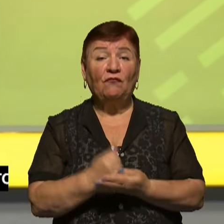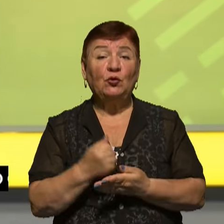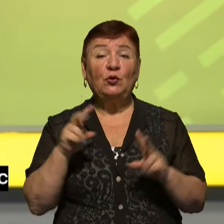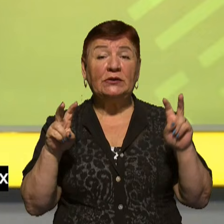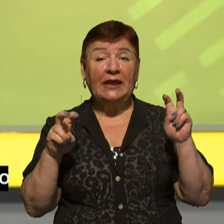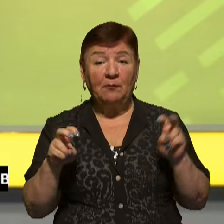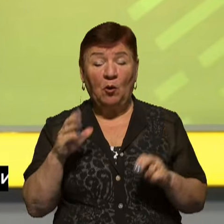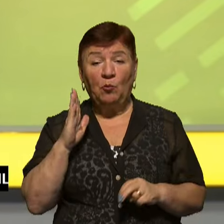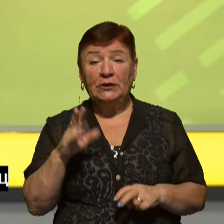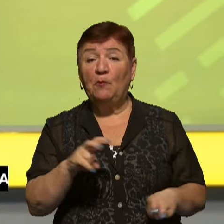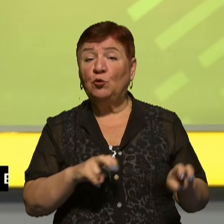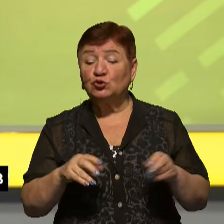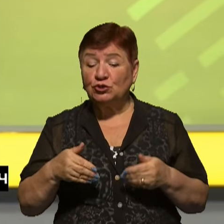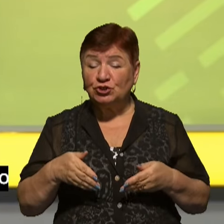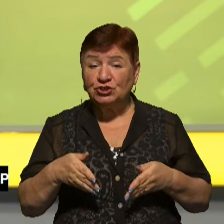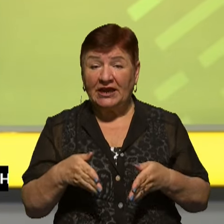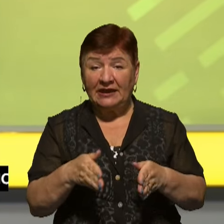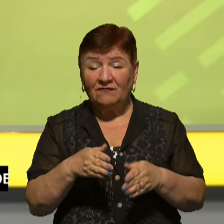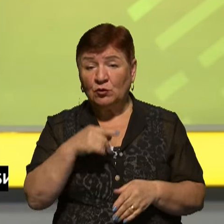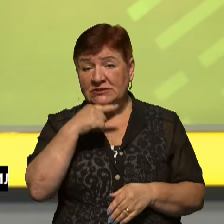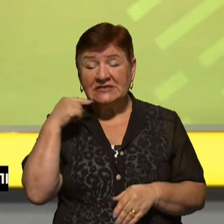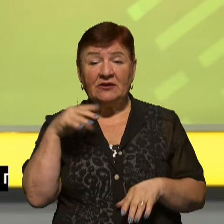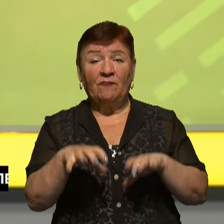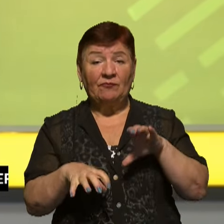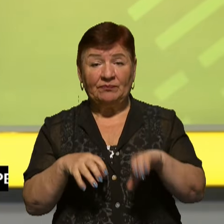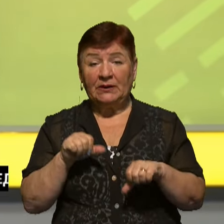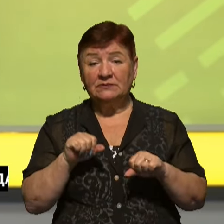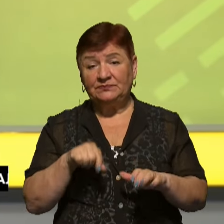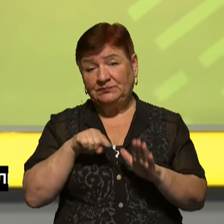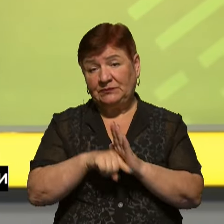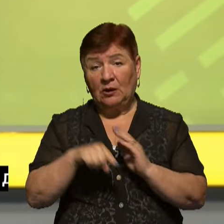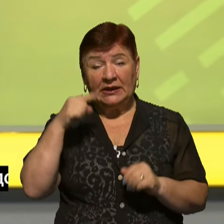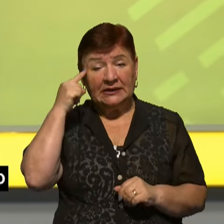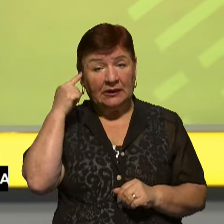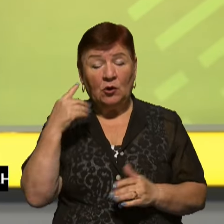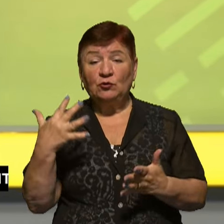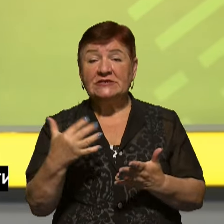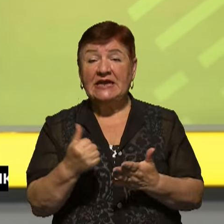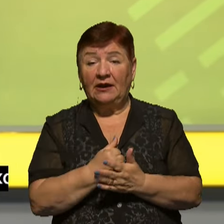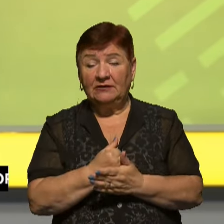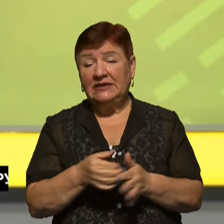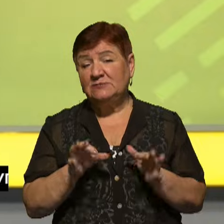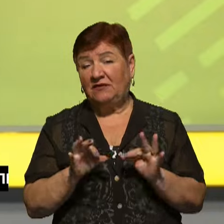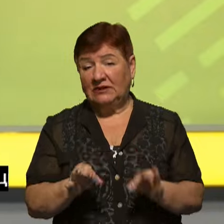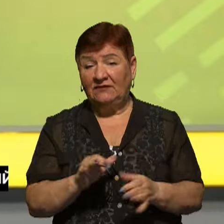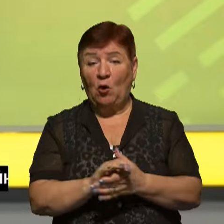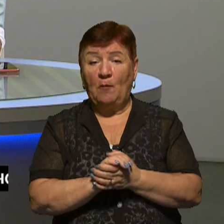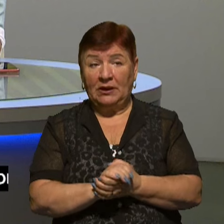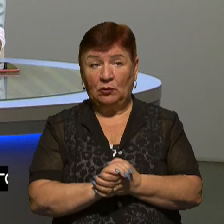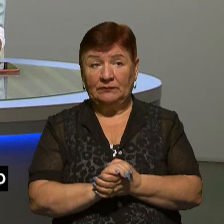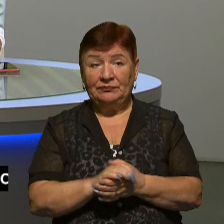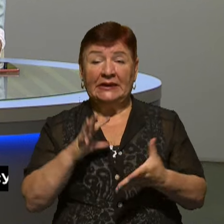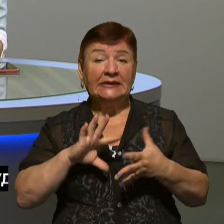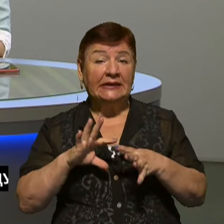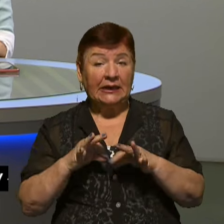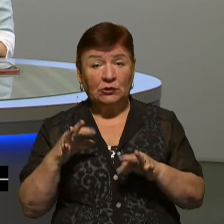обговорень стане пошук шляхів припинення російської агресії та можливої ролі Китаю у досягненні сталого і справедливого миру. Детальніше